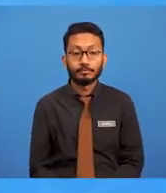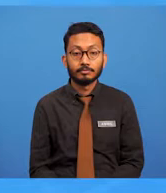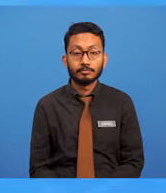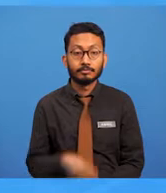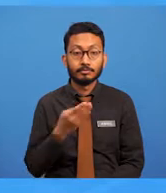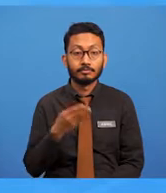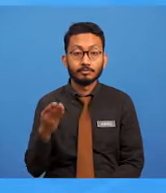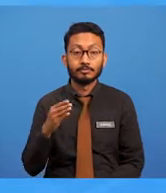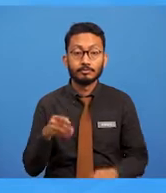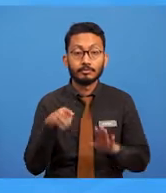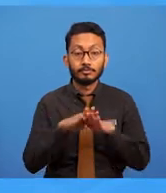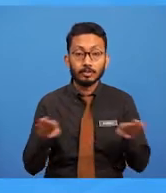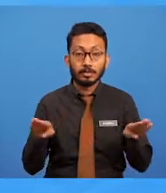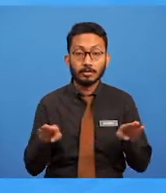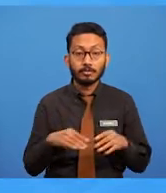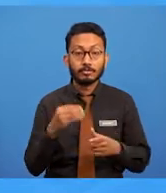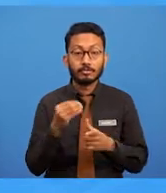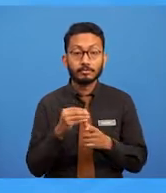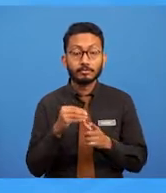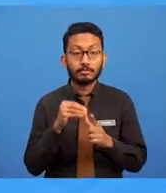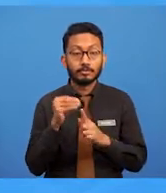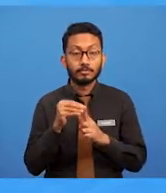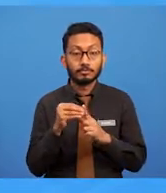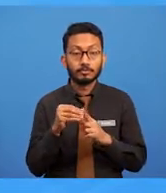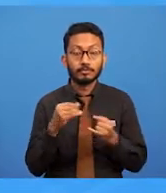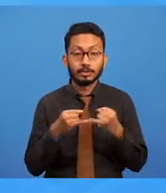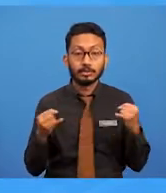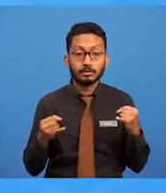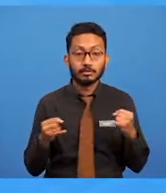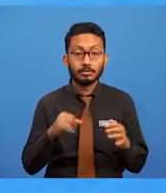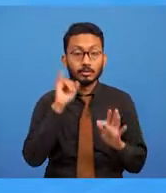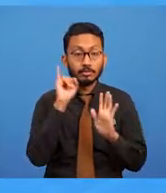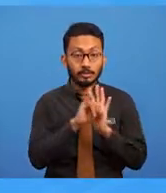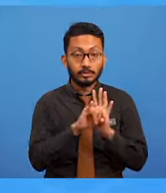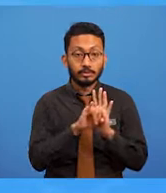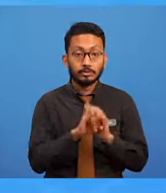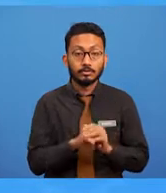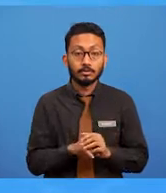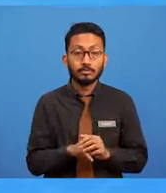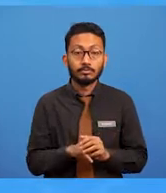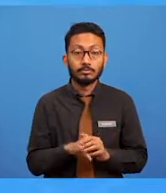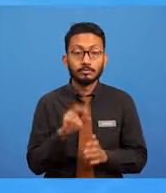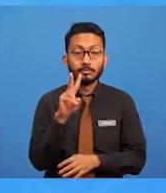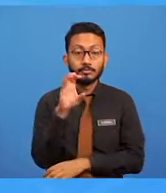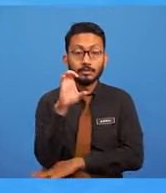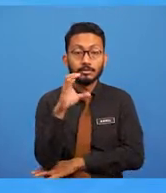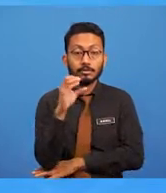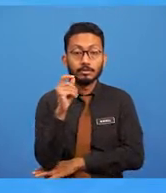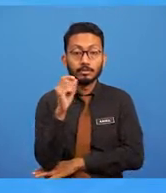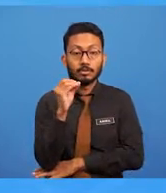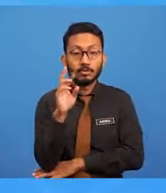berikan perbezaan antara jenis imej vektor dan jenis imej